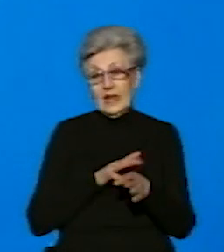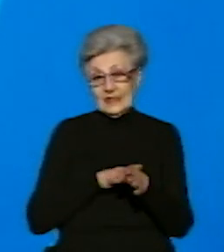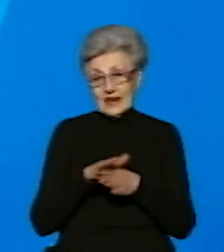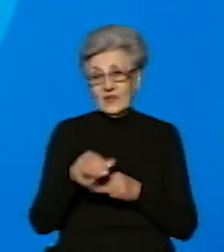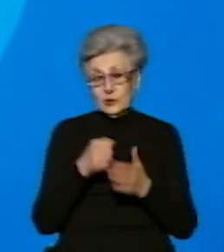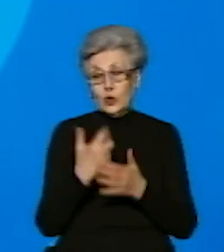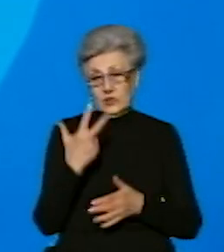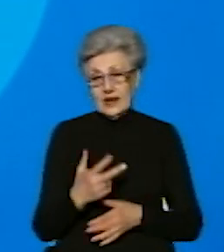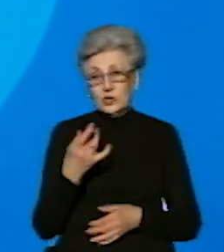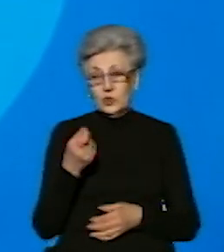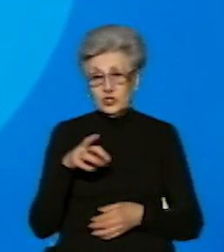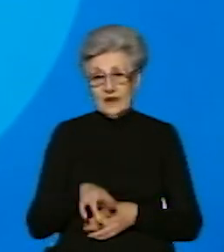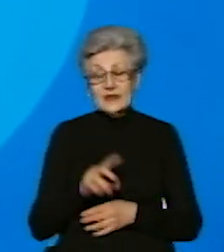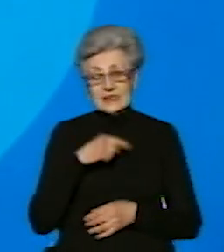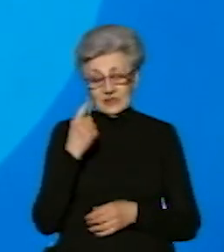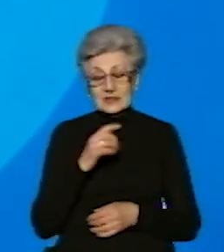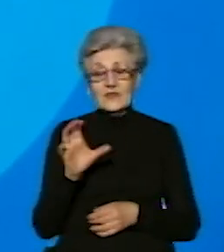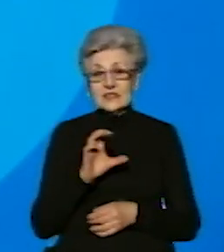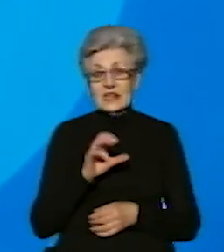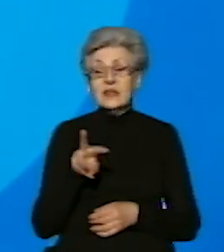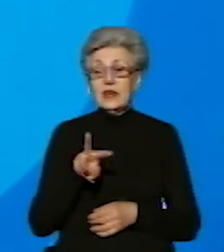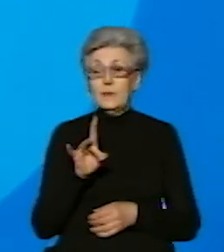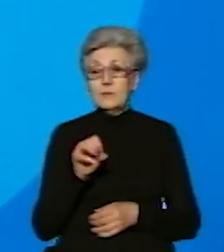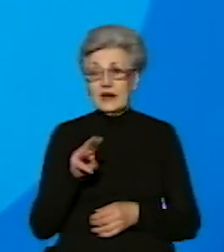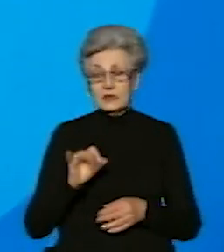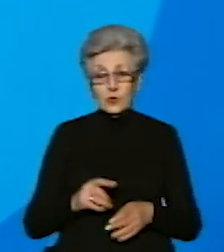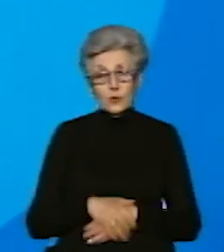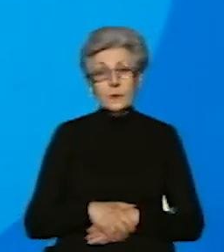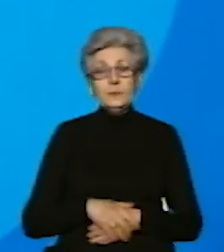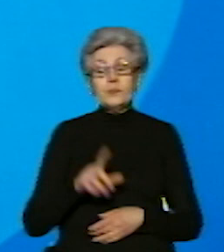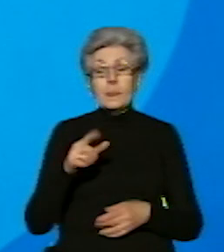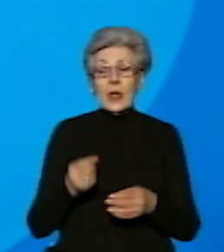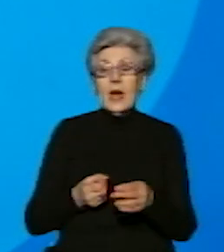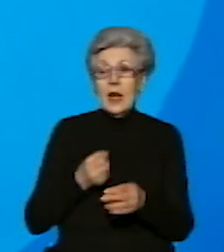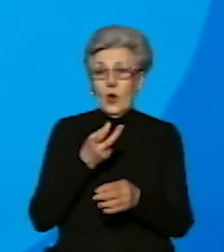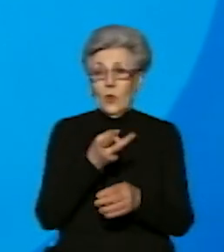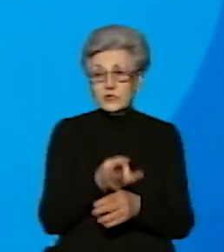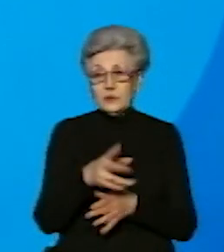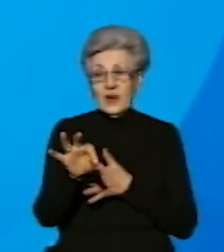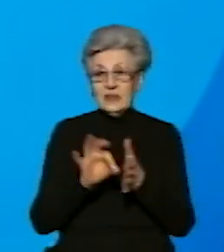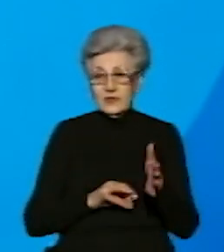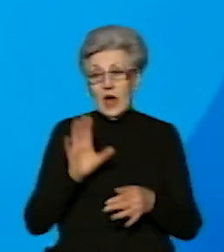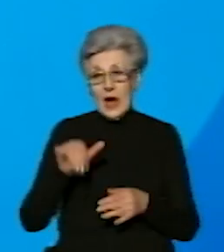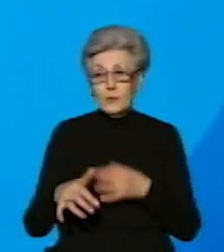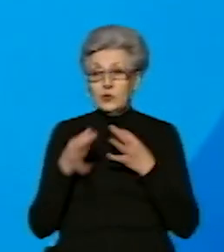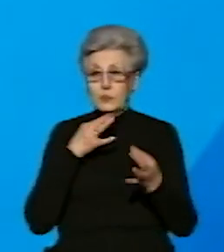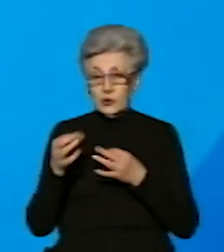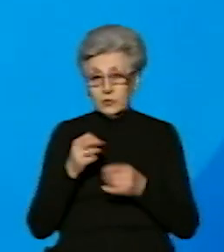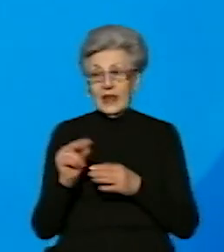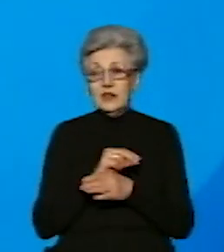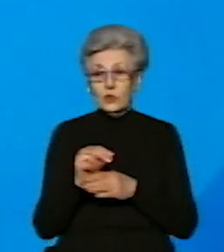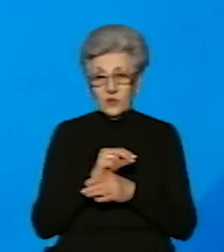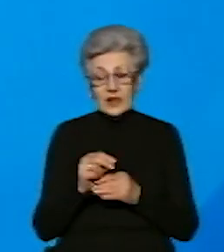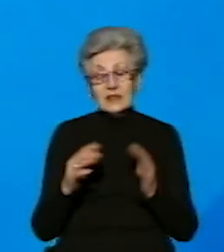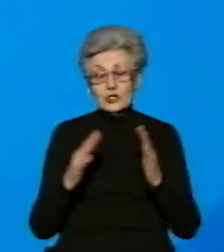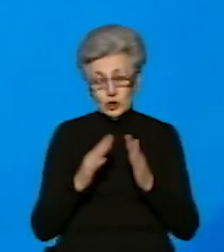Сергій Мартинюк. Не госпіталізували одразу, а пізніше виплачали лікуватись вдома, бо не вистачало місць в лікарні.